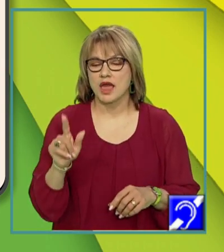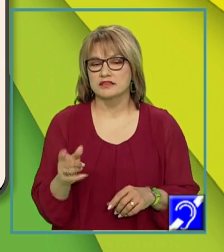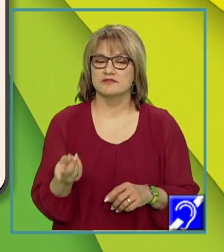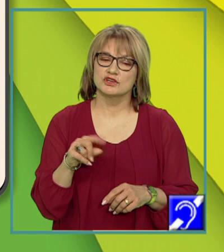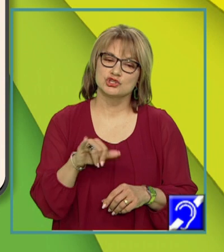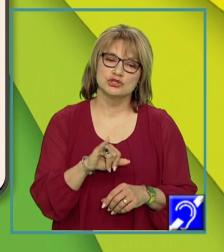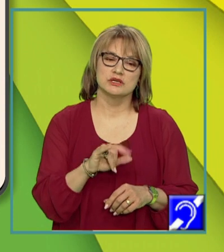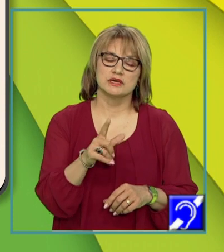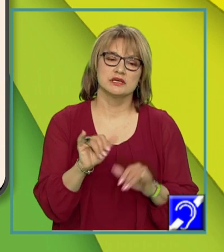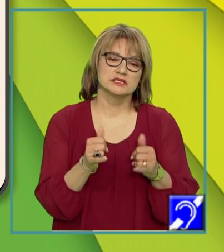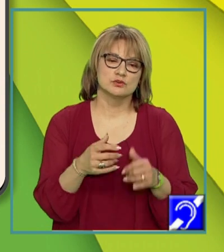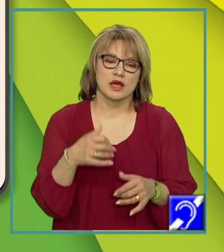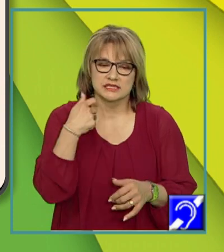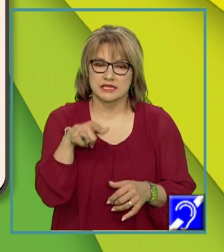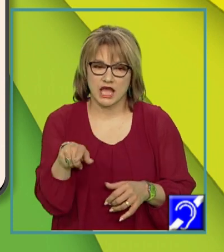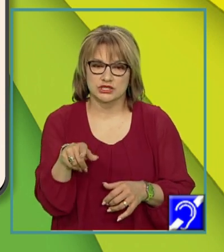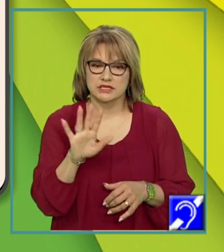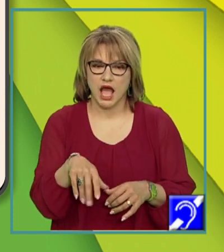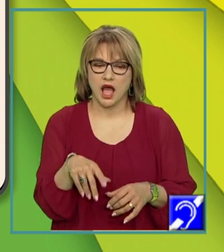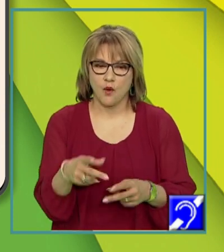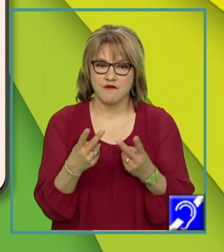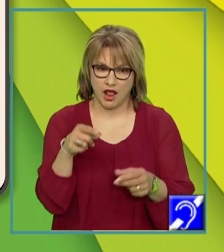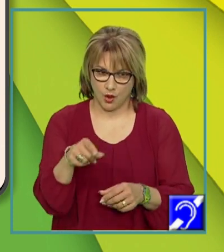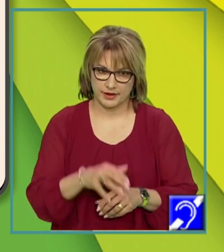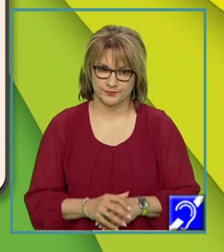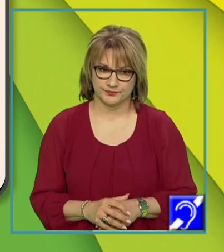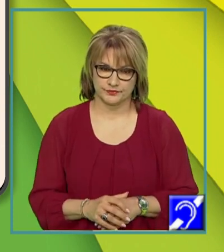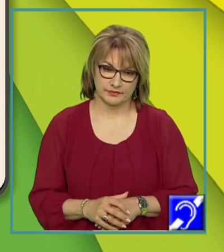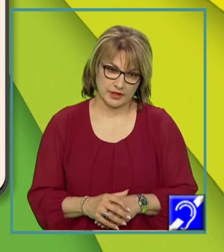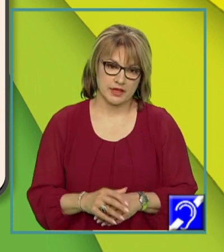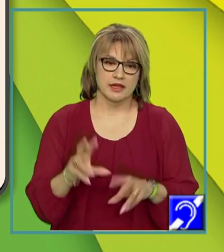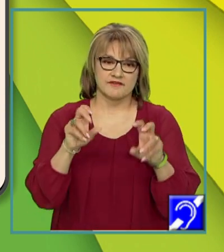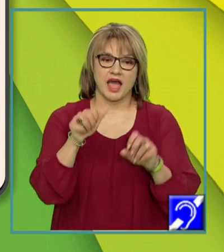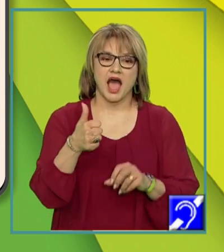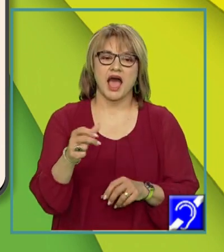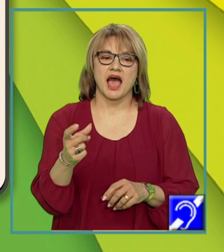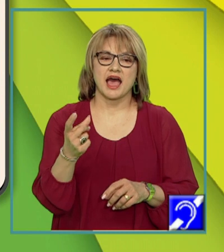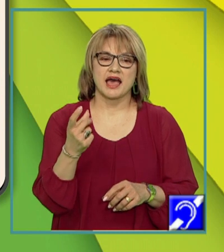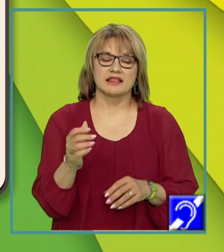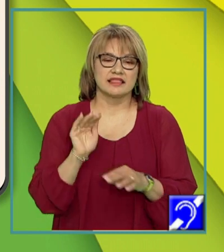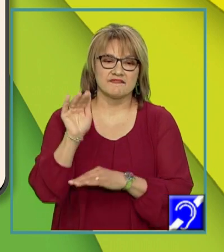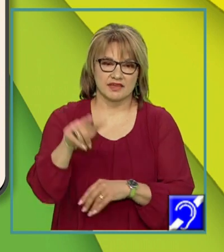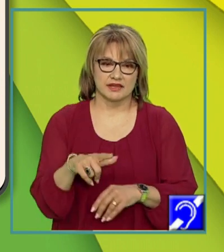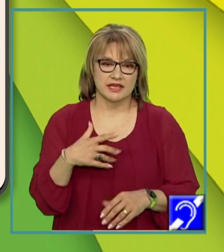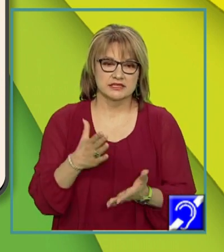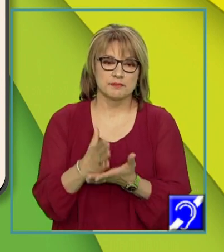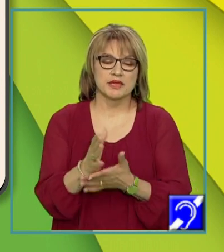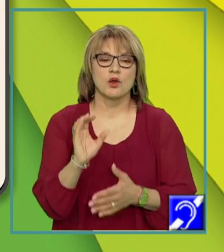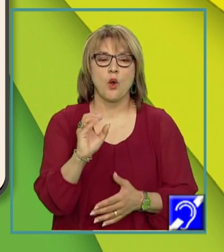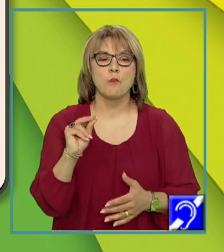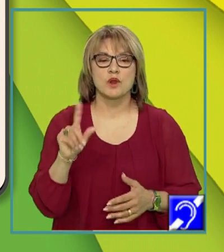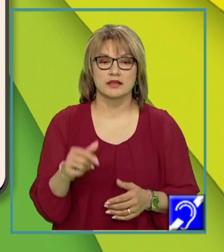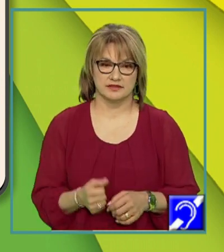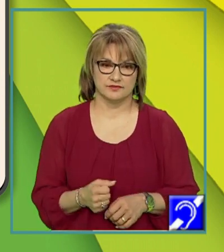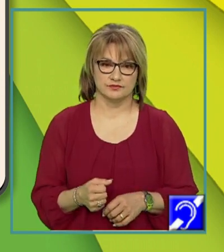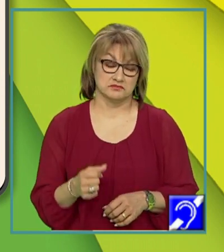situațiile în care acestea au această valoare. Verbul a deveni este întotdeauna copulativ. Cerul